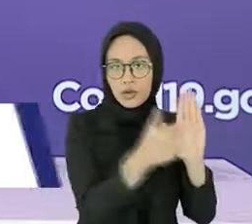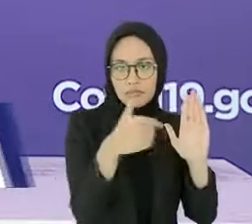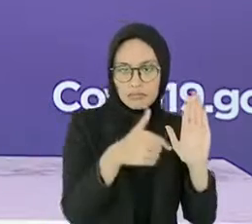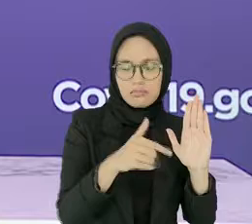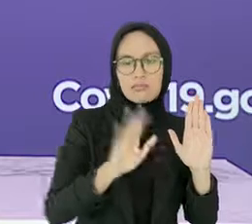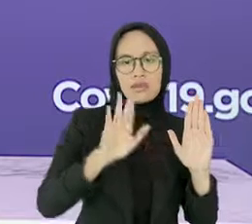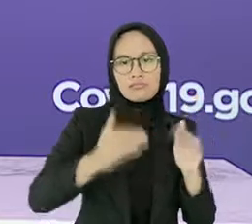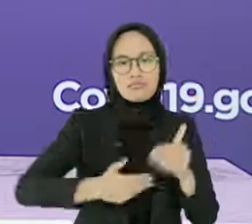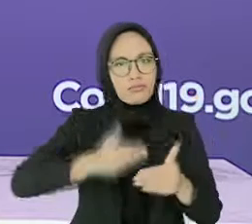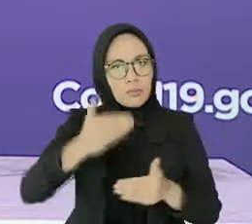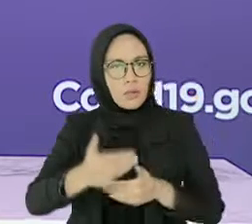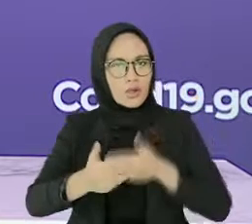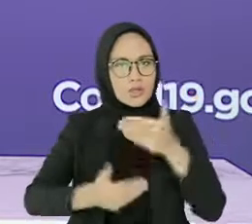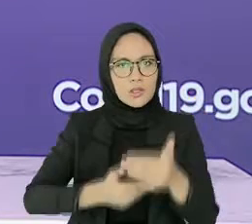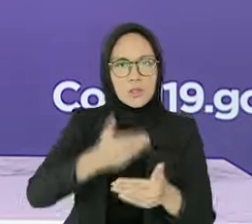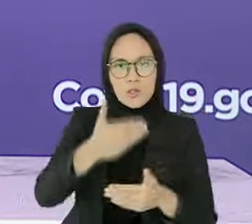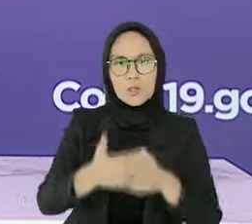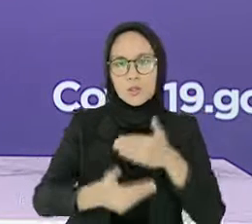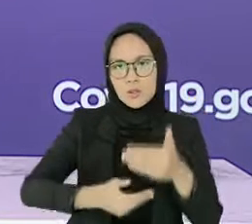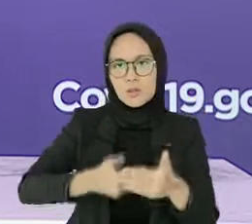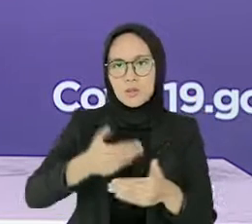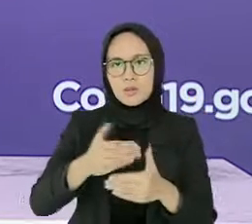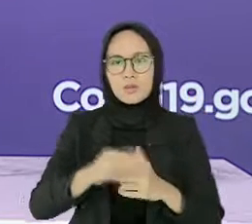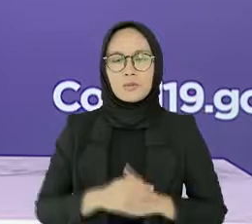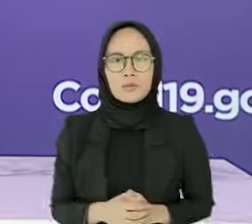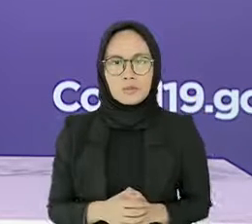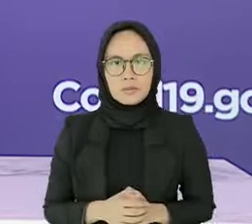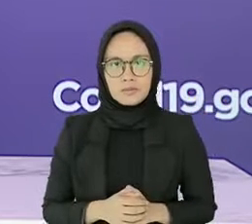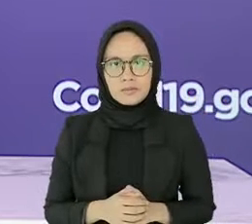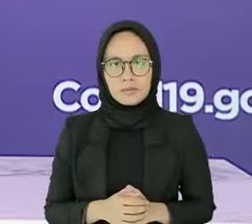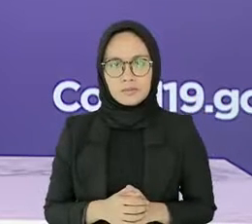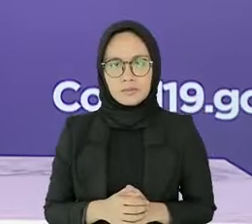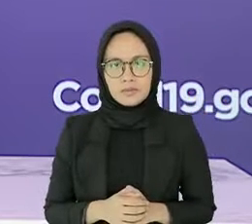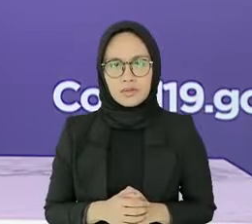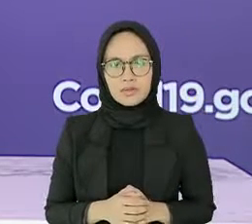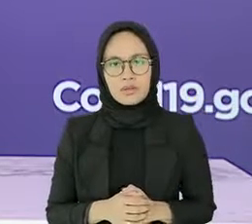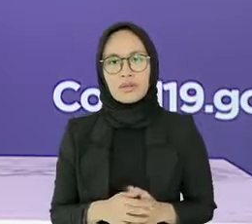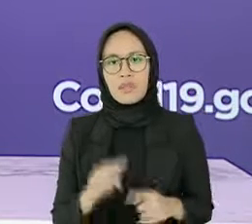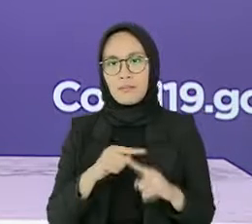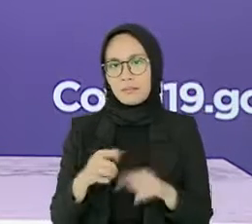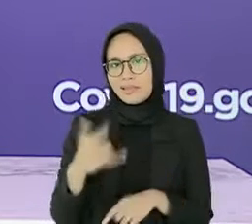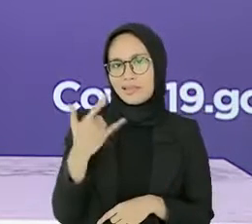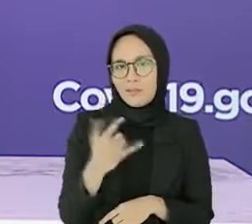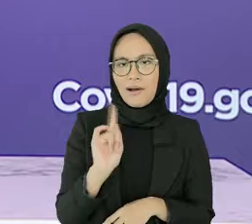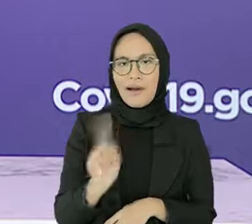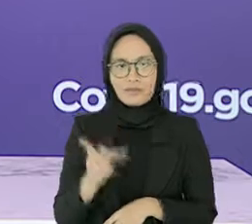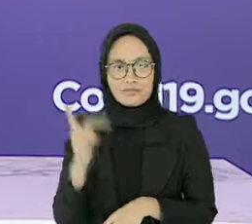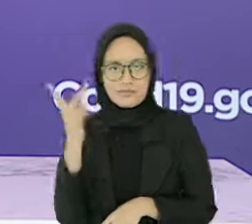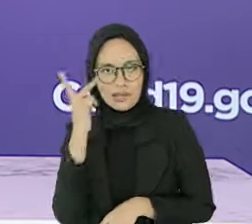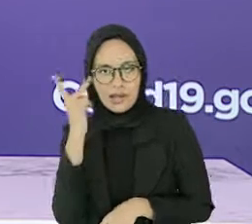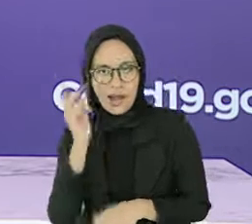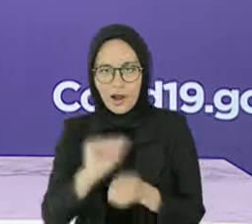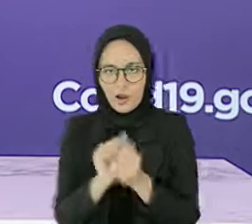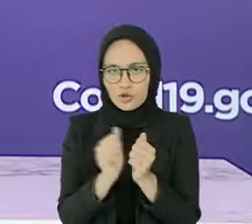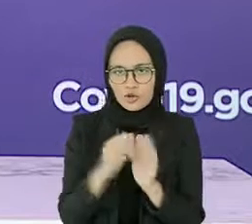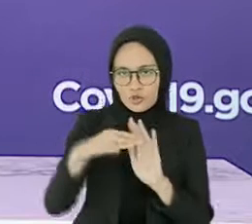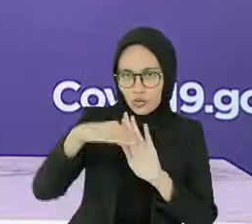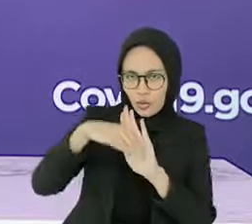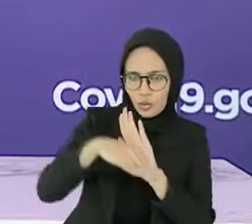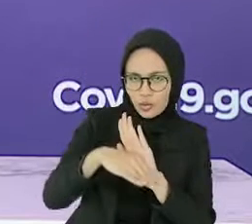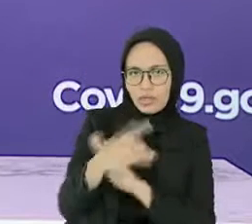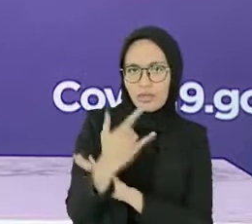secara bertahap sebagai antisipasi potensi kenaikan kasus. Semua pelaku perjalanan